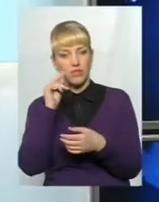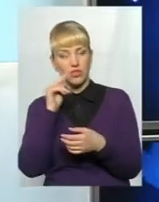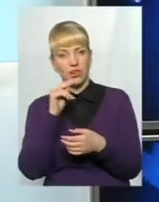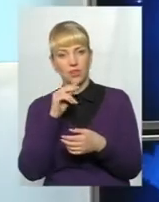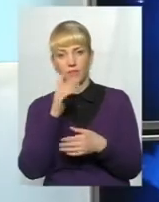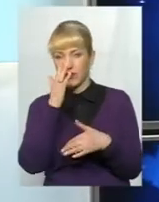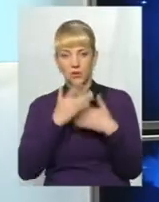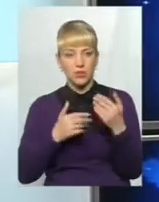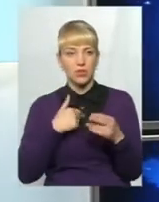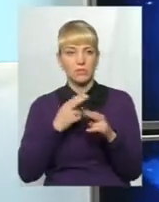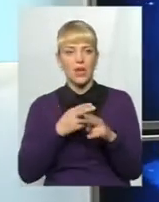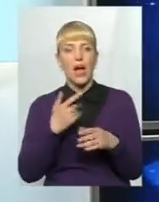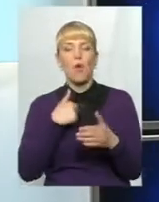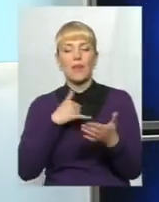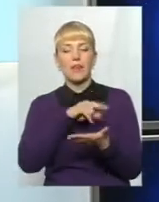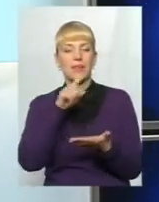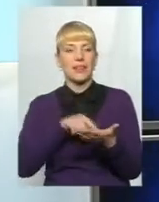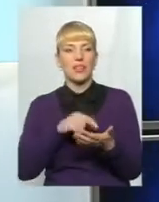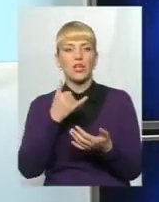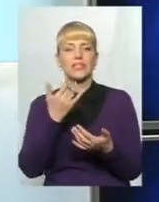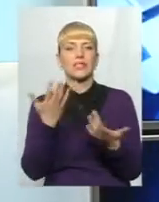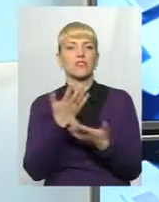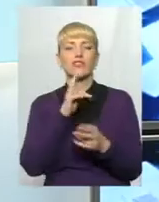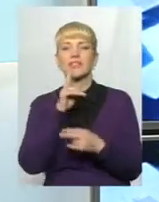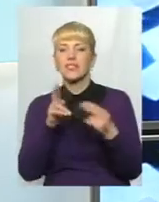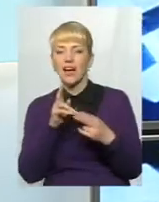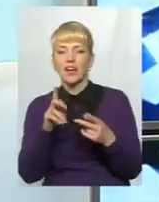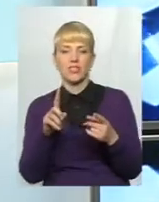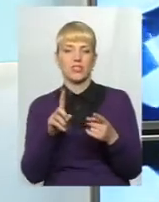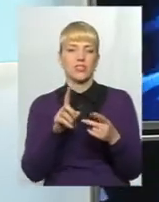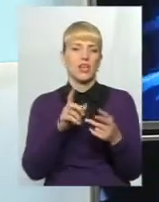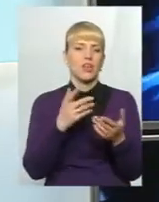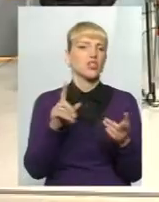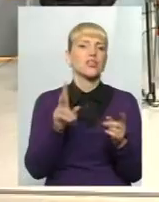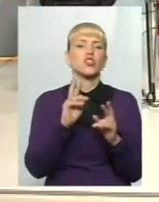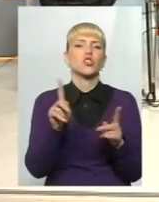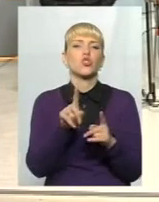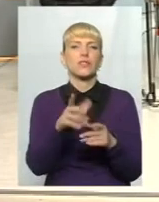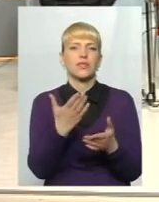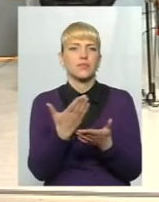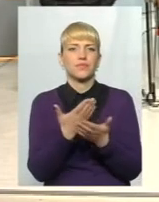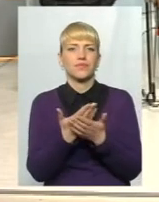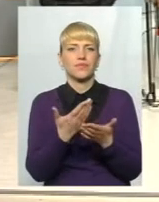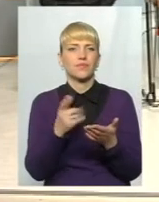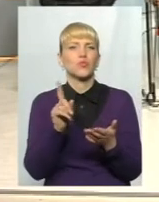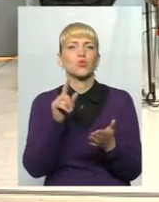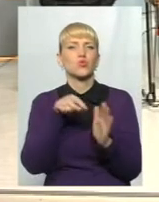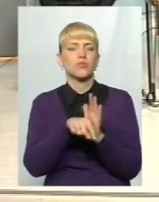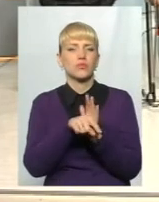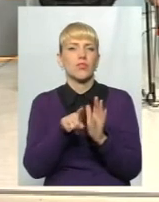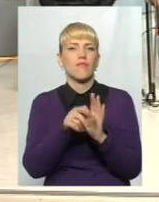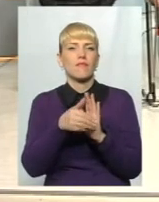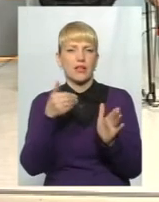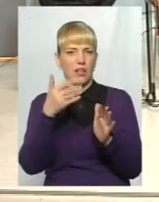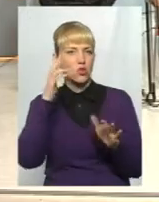запитання, а за яким критеріям ви там скаржились, чи подавали якісь по якимось деклараціям? Що вас в них там, я не знаю, викликало